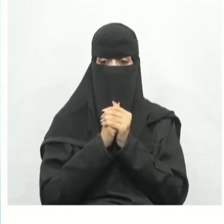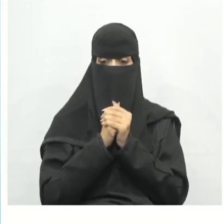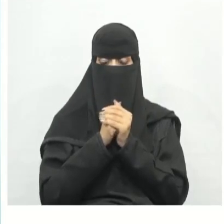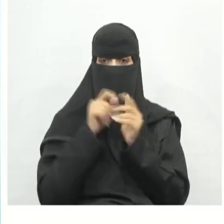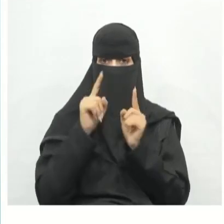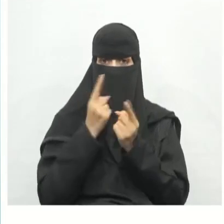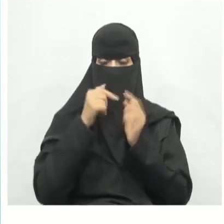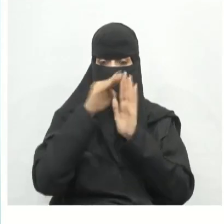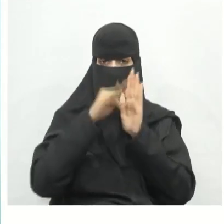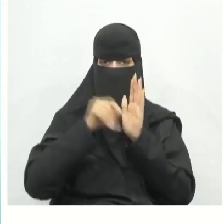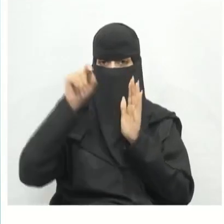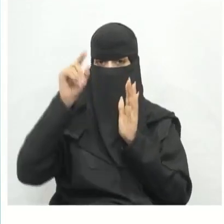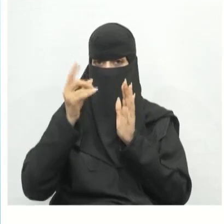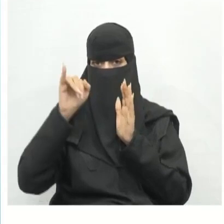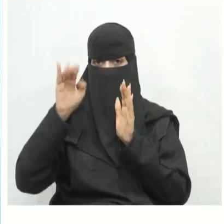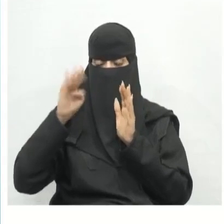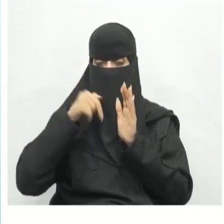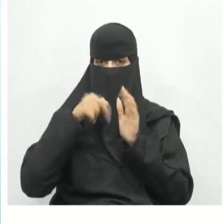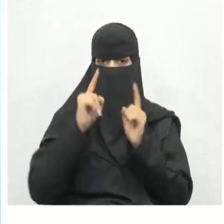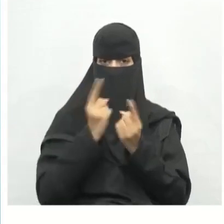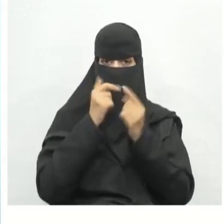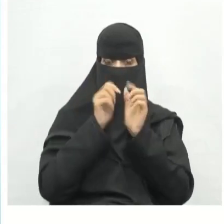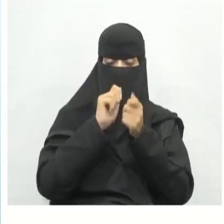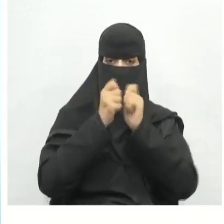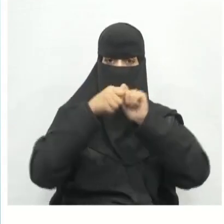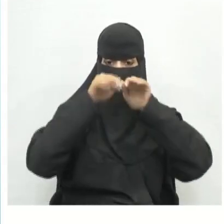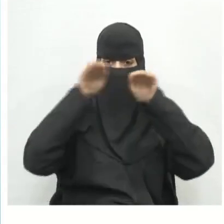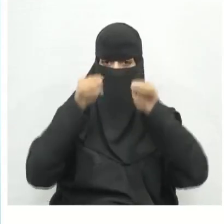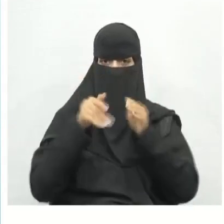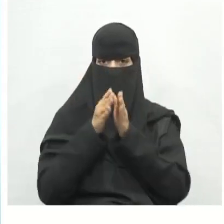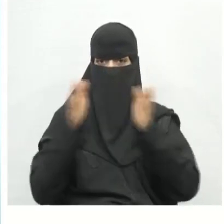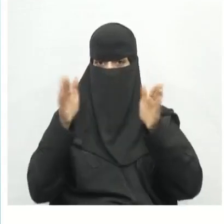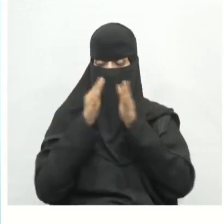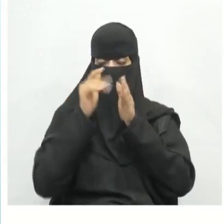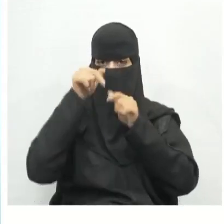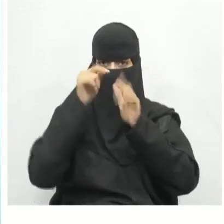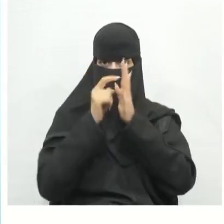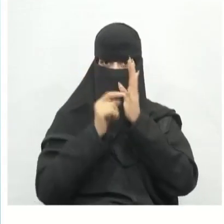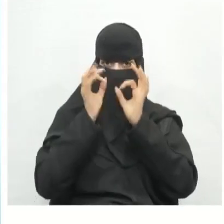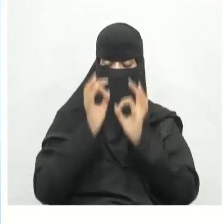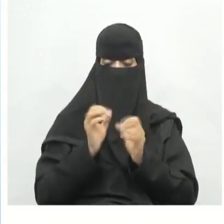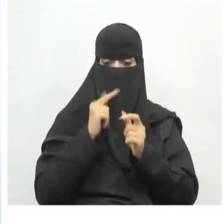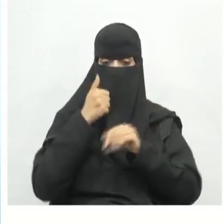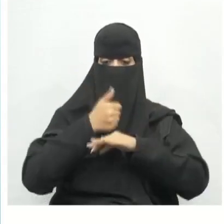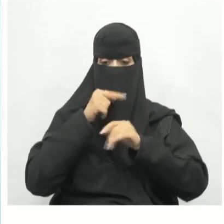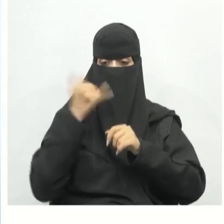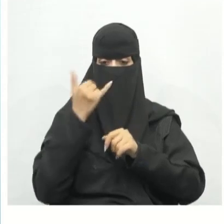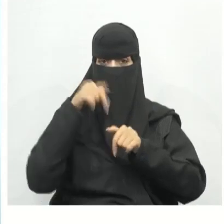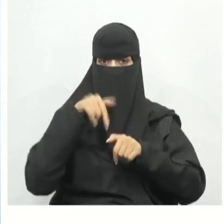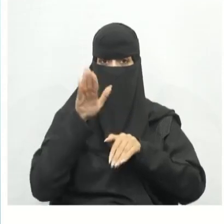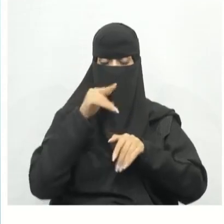يسمح الفريكاد بتغيير حجم المجسمات والأشكال الهندسية عن طريق ضب معاملاتها بما يسهل